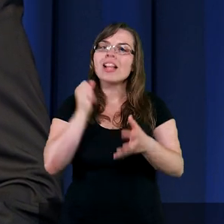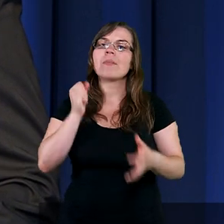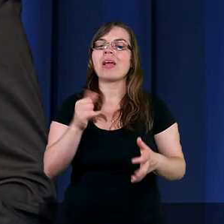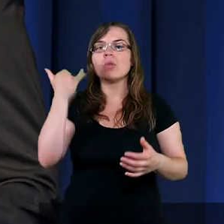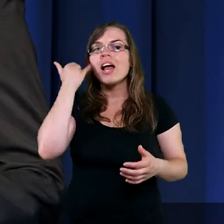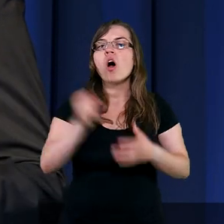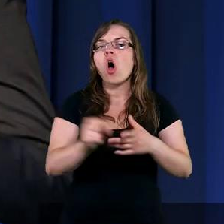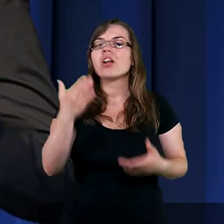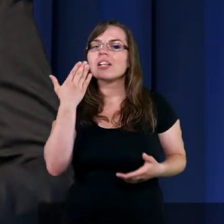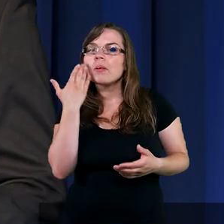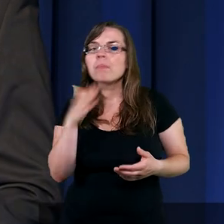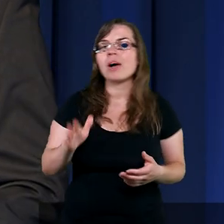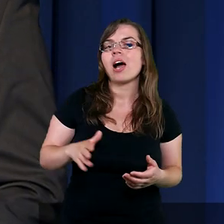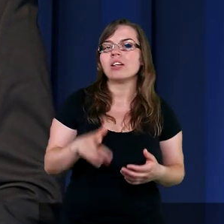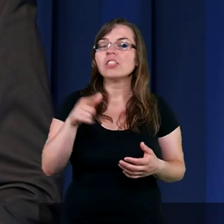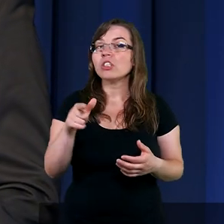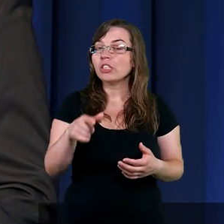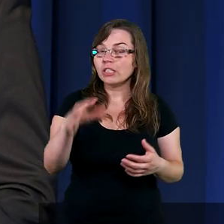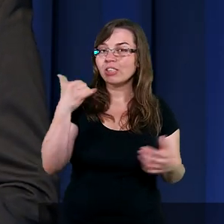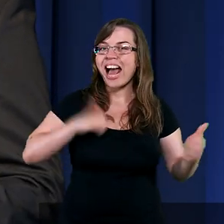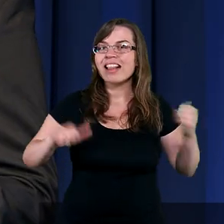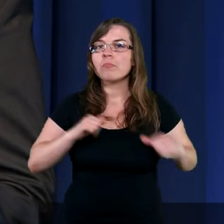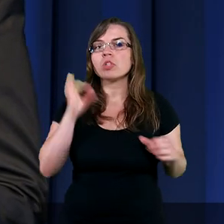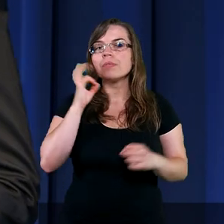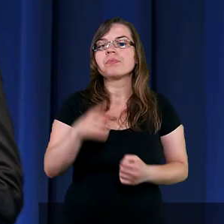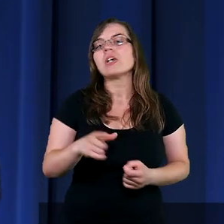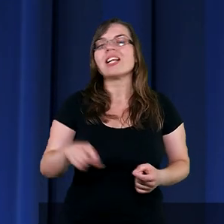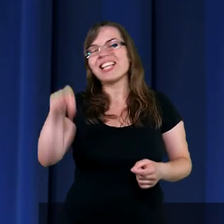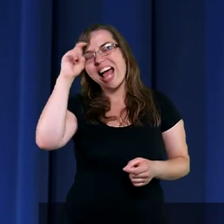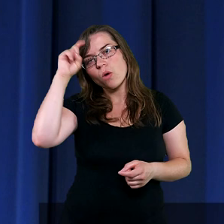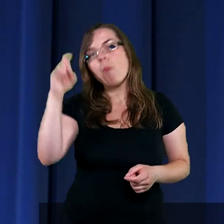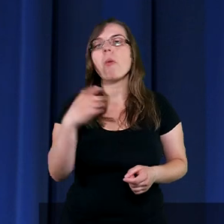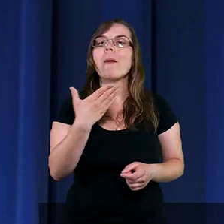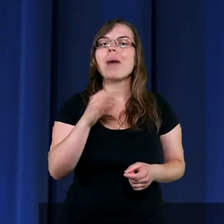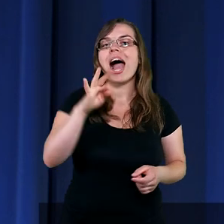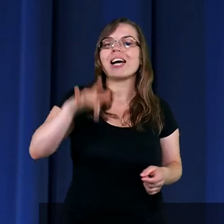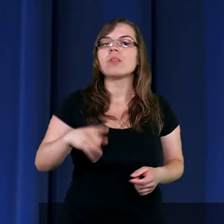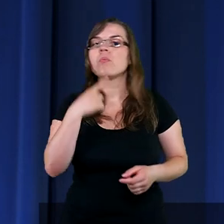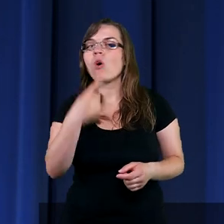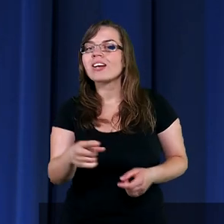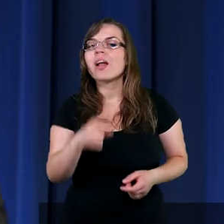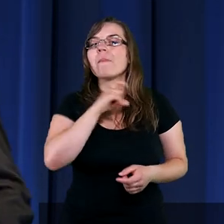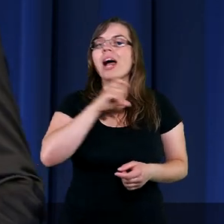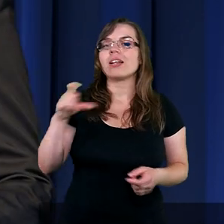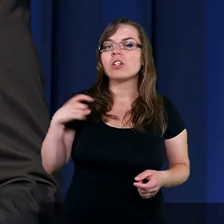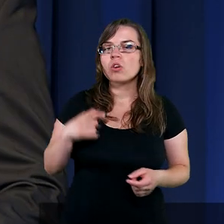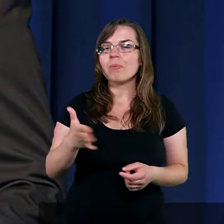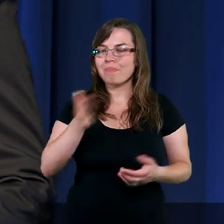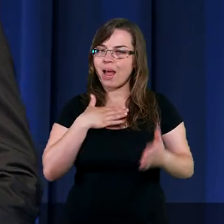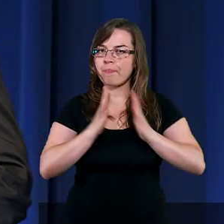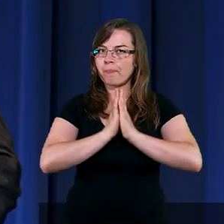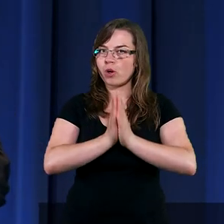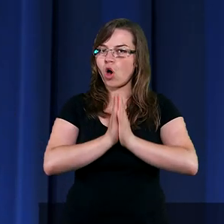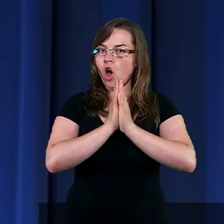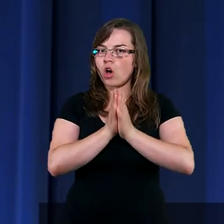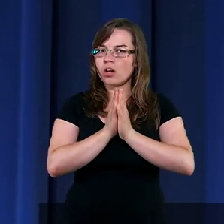niezaniepokojonej, aczkolwiek zakłopotanej Marty i powiedział, pastorze, mam taką prośbę.